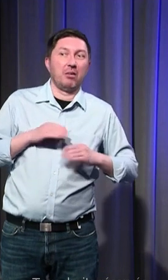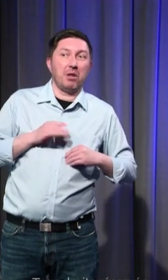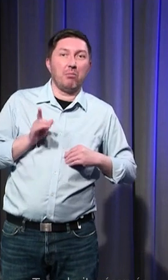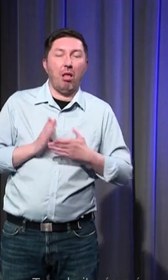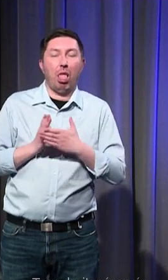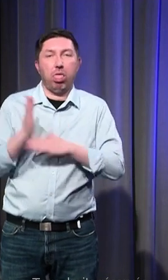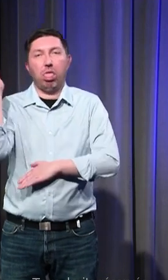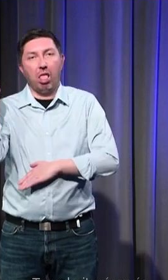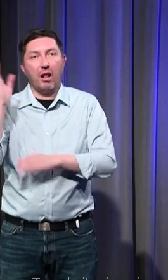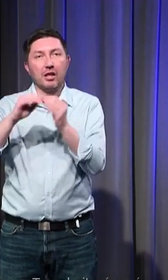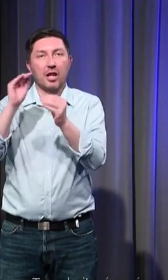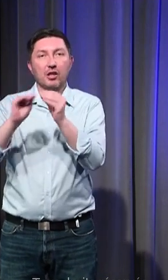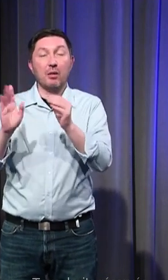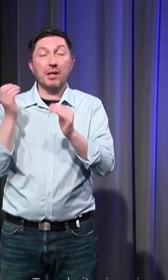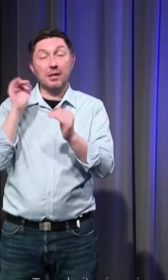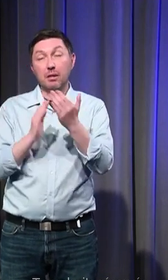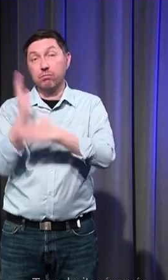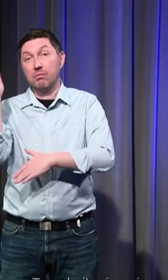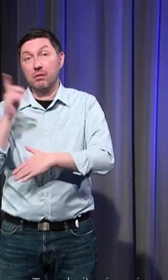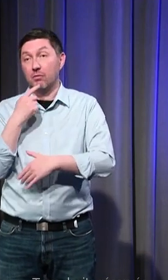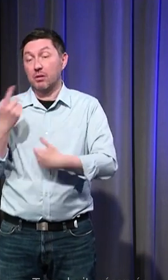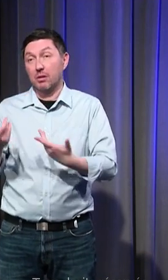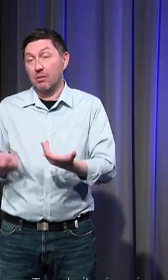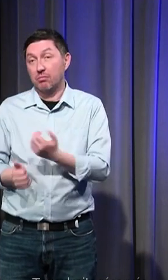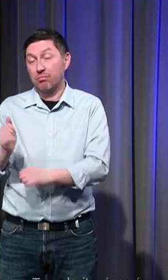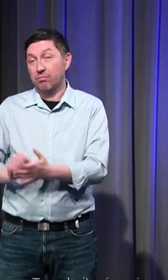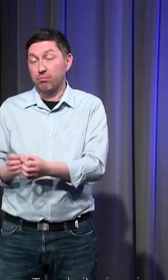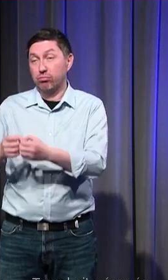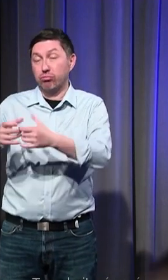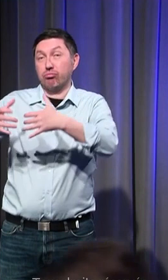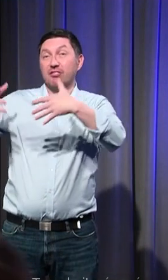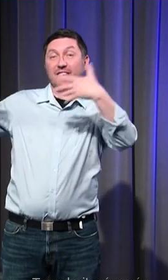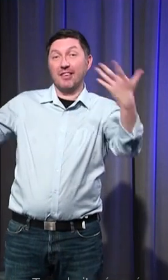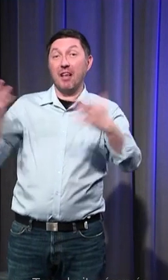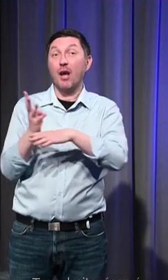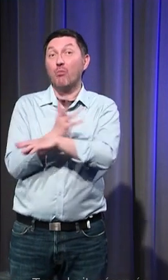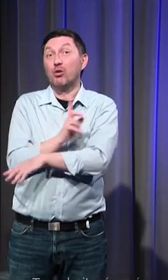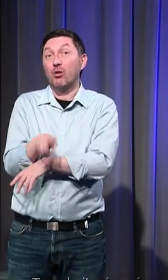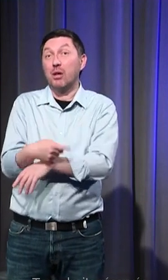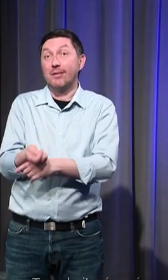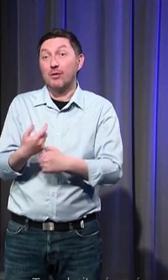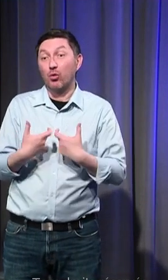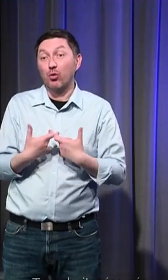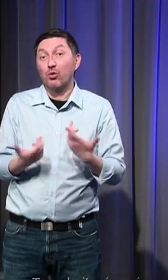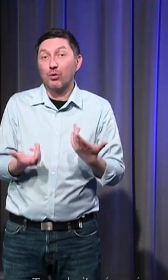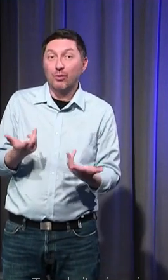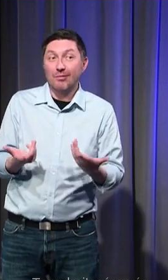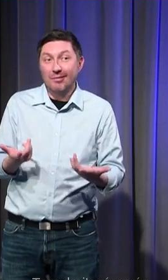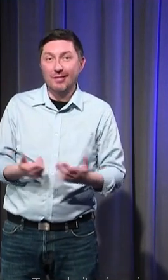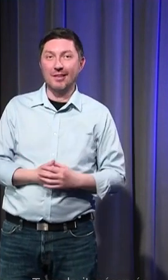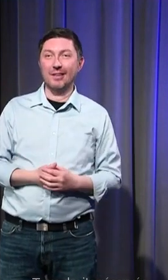mais quand ça déborde c'est tout simplement que les choses vivent par elles-mêmes donc c'est toujours pour les émotions on a quand même très facilement un discours un peu